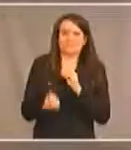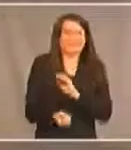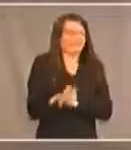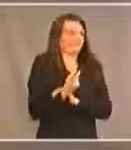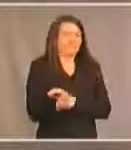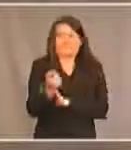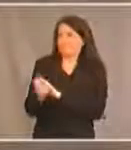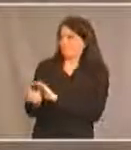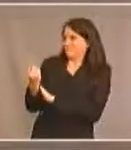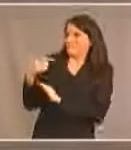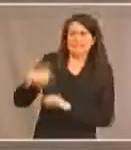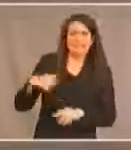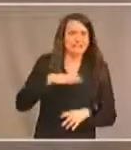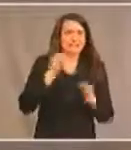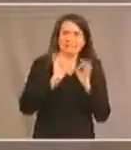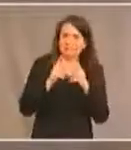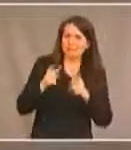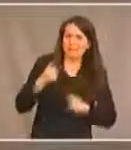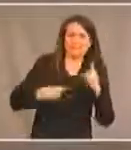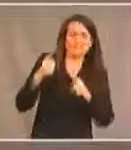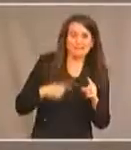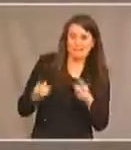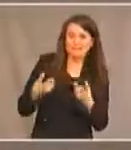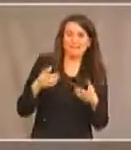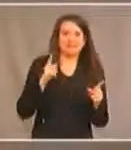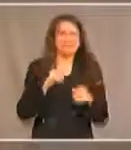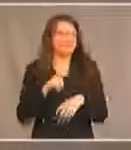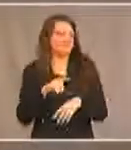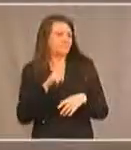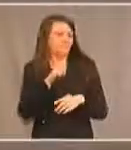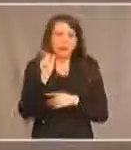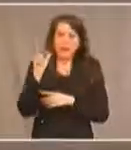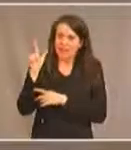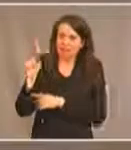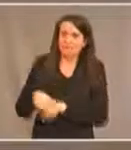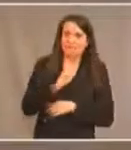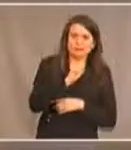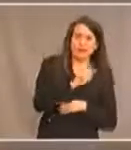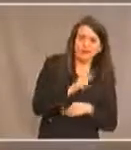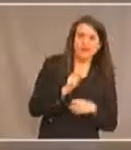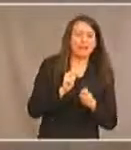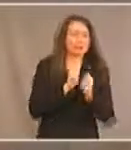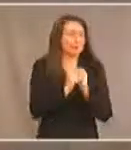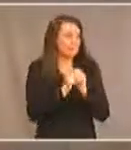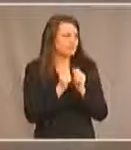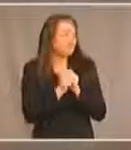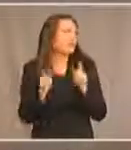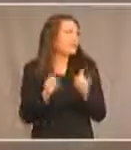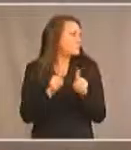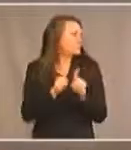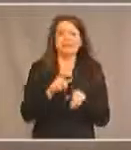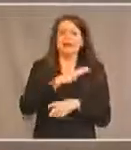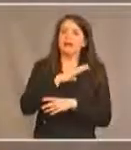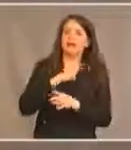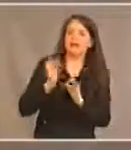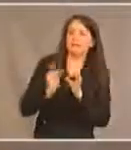cette salle. Nous avons des interprètes en langue des signes, de part et d'autre, de la table principale en anglais et en français. Nous avons